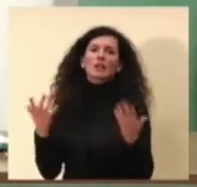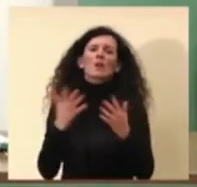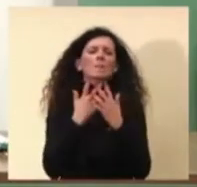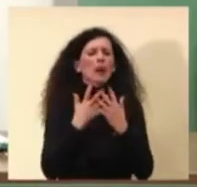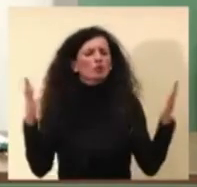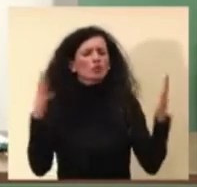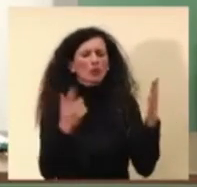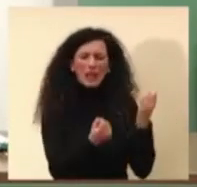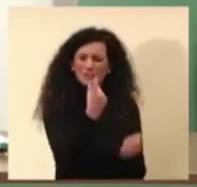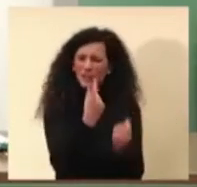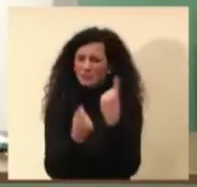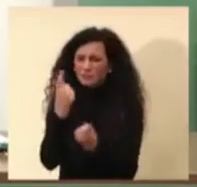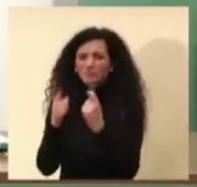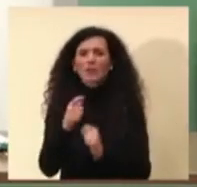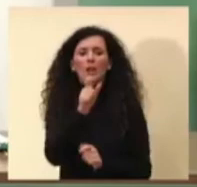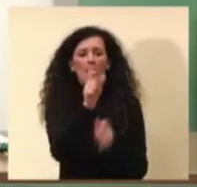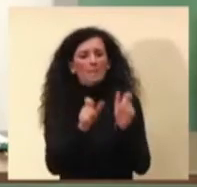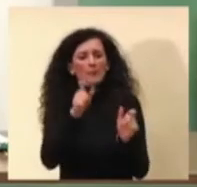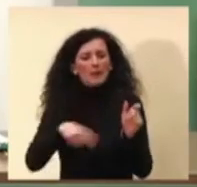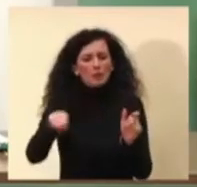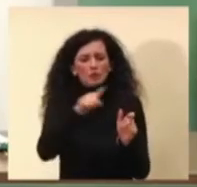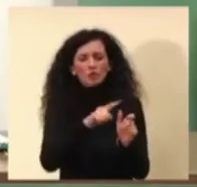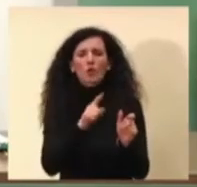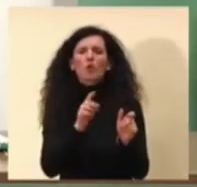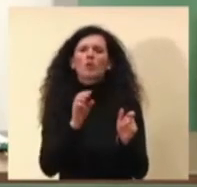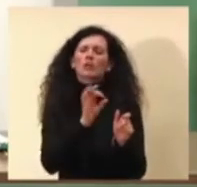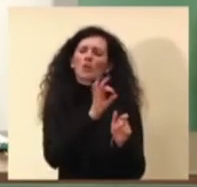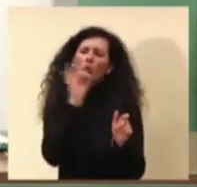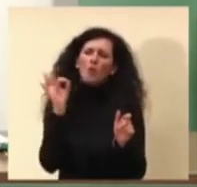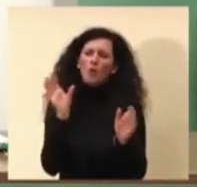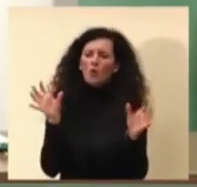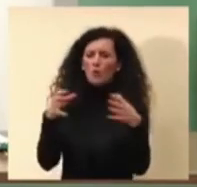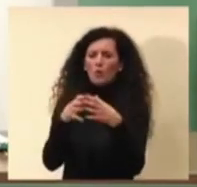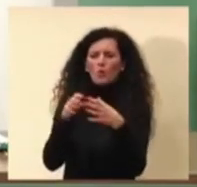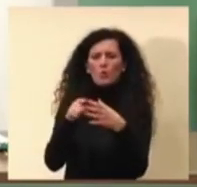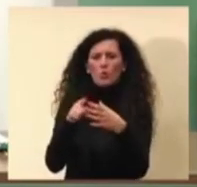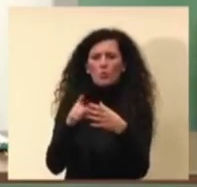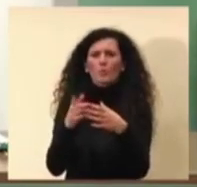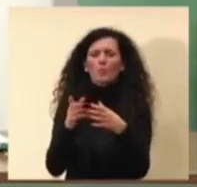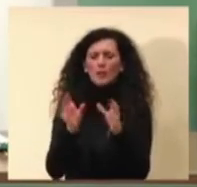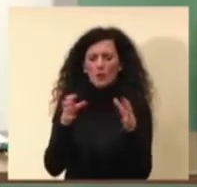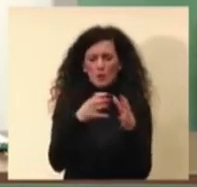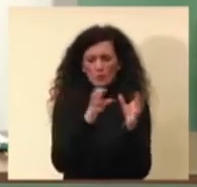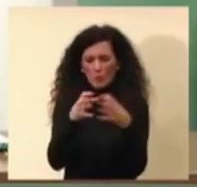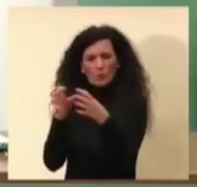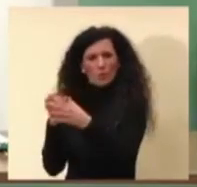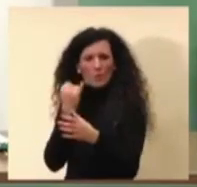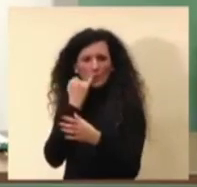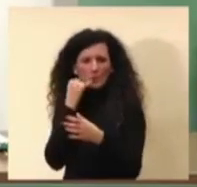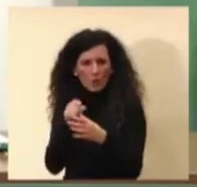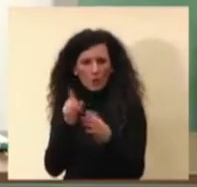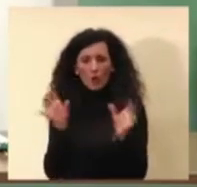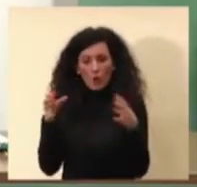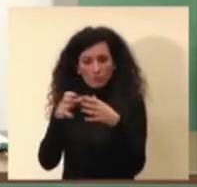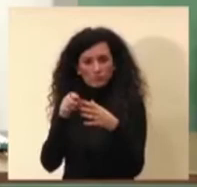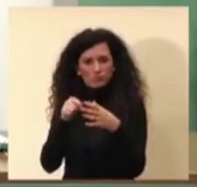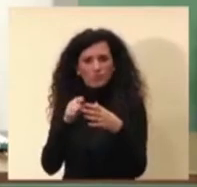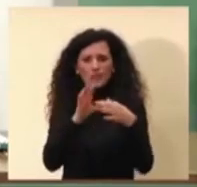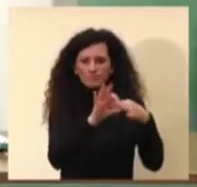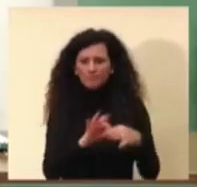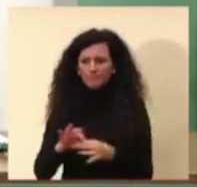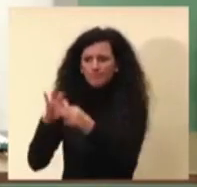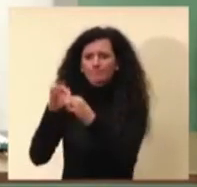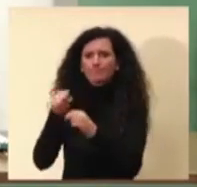casi sono persone o casi o piccoli gruppi, piccoli cluster collegabili a un